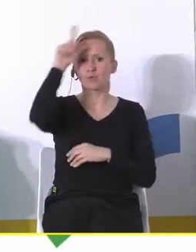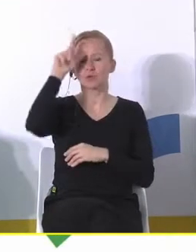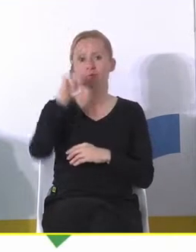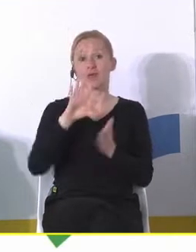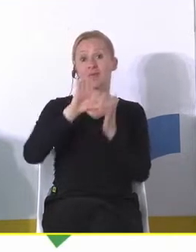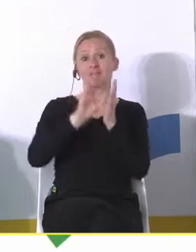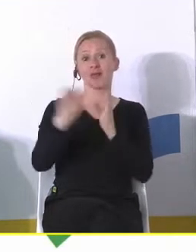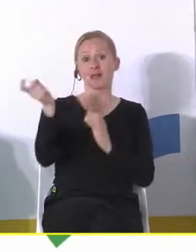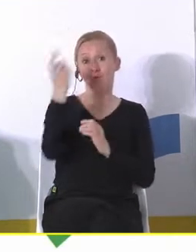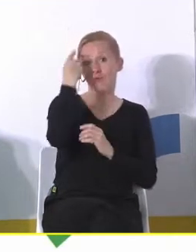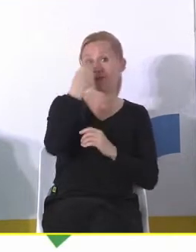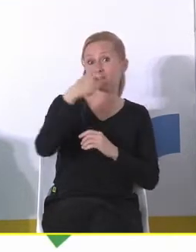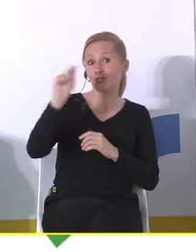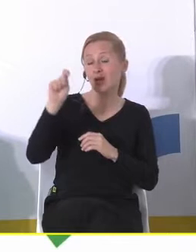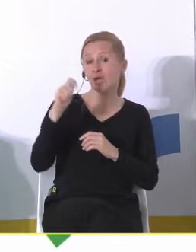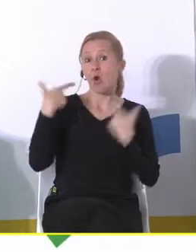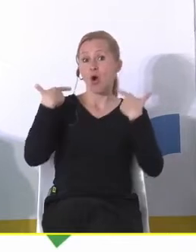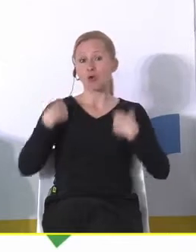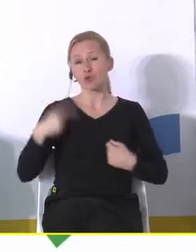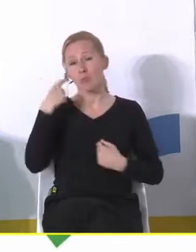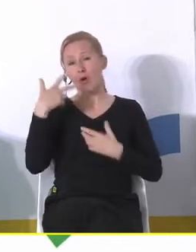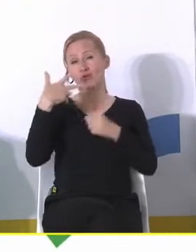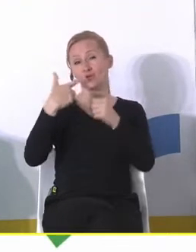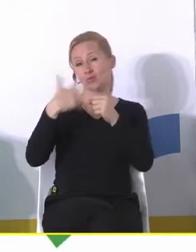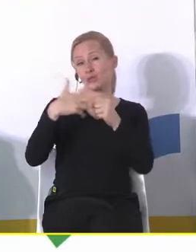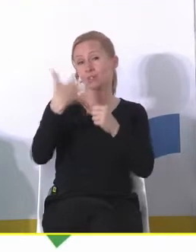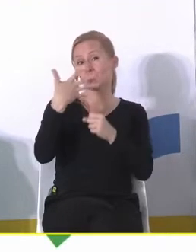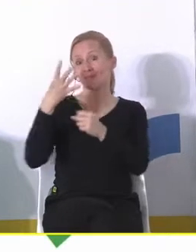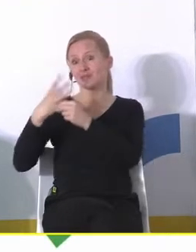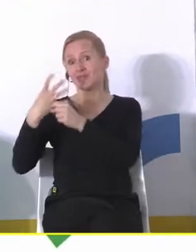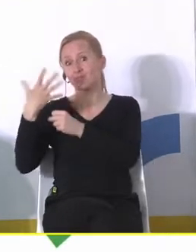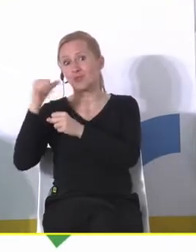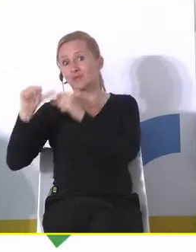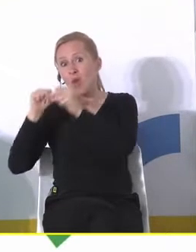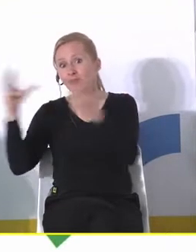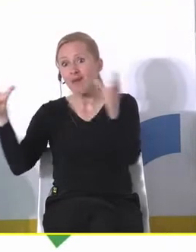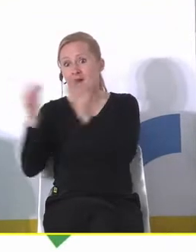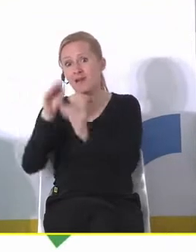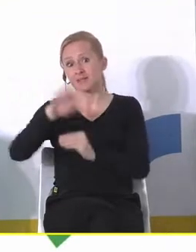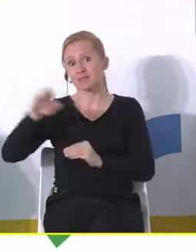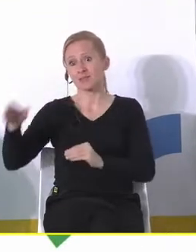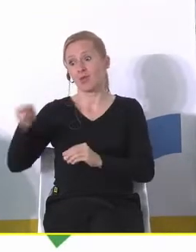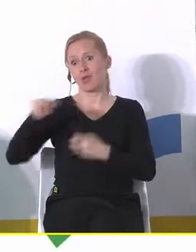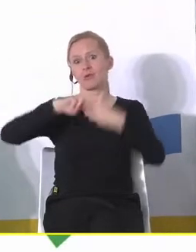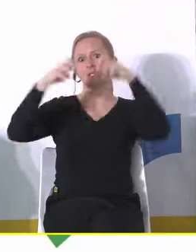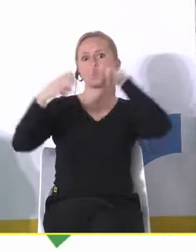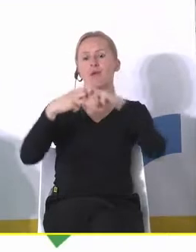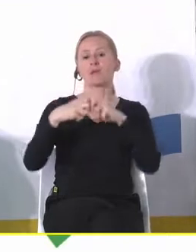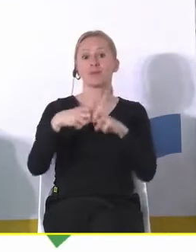Z miast głównie wyjeżdżają osoby w wieku 35-45 lat z małymi dziećmi. Zatem